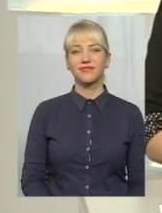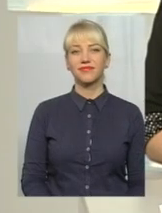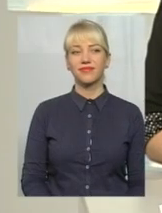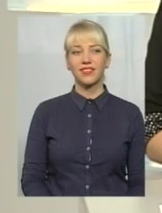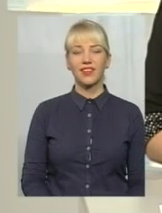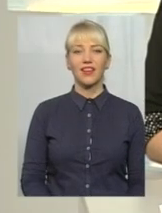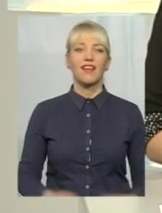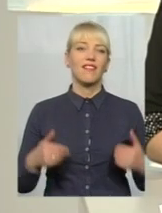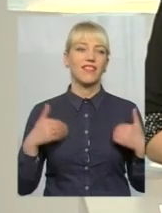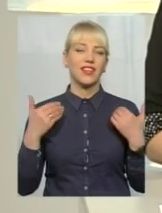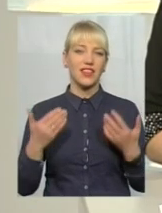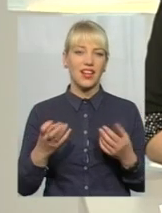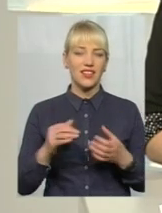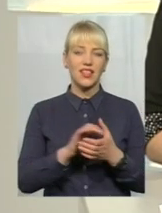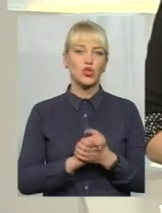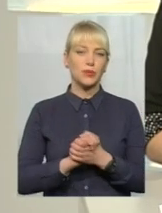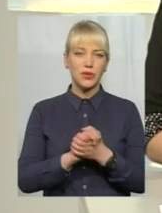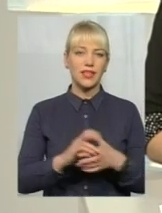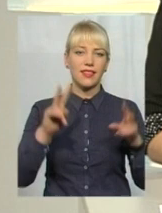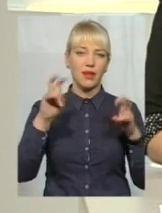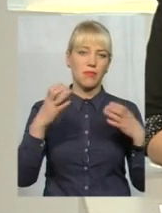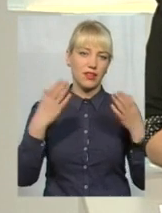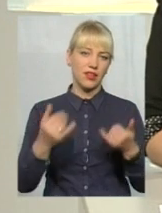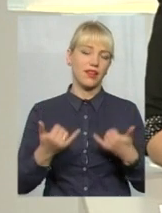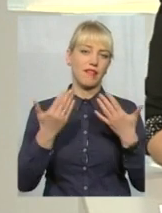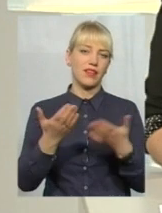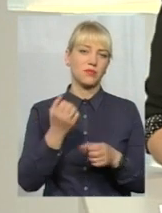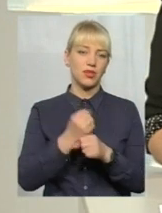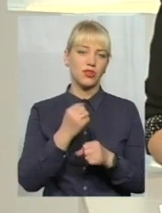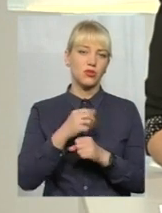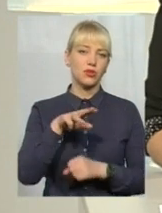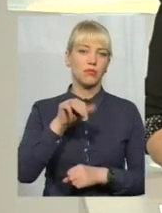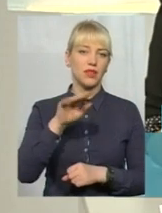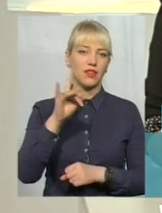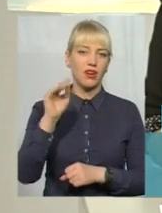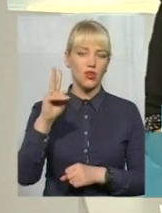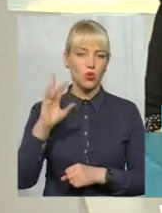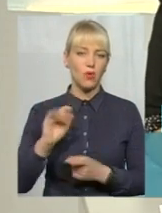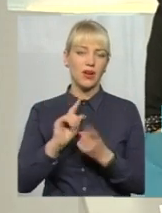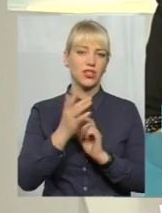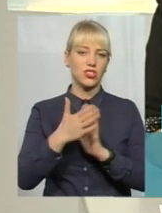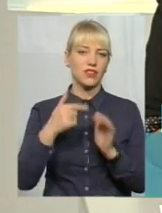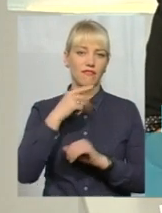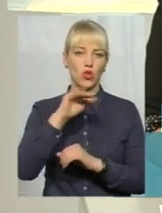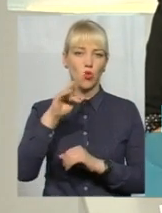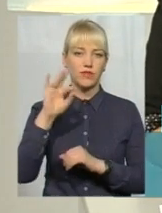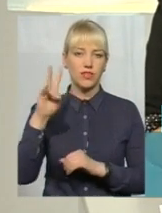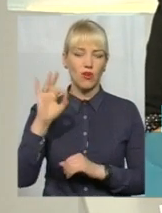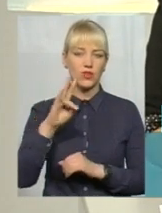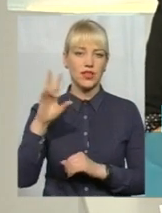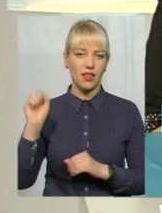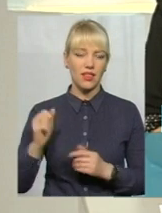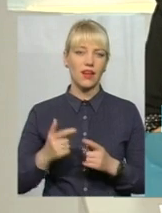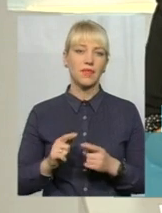Мої вітання на Суспільному тема дня. Сьогодні для вас у студії працює юна Мітрашко та Оксана Фіновська перекладає на мову